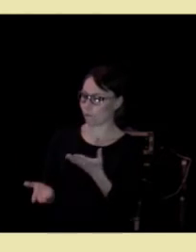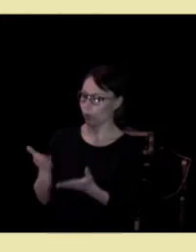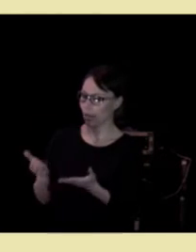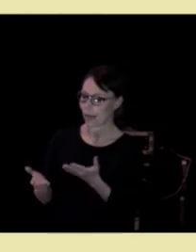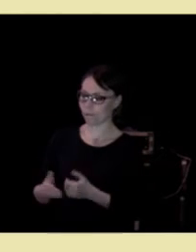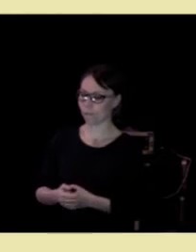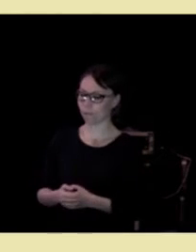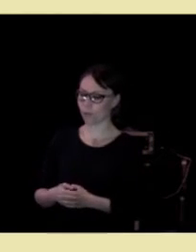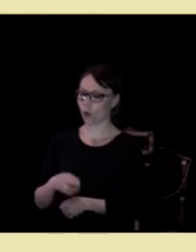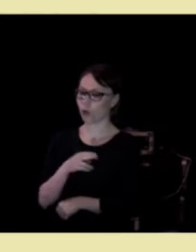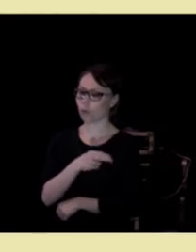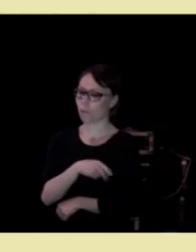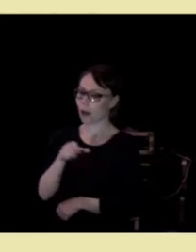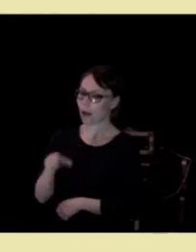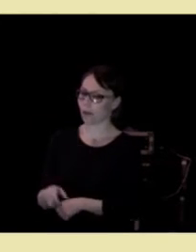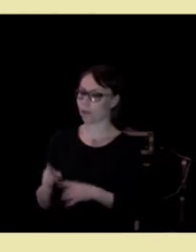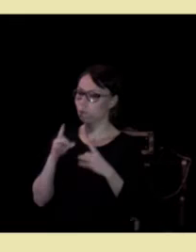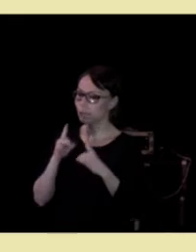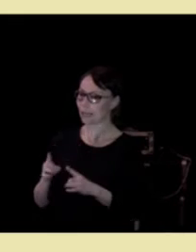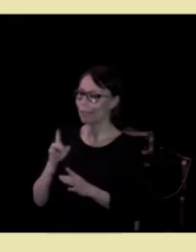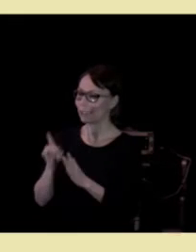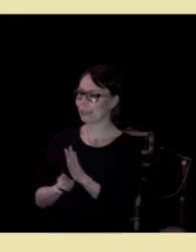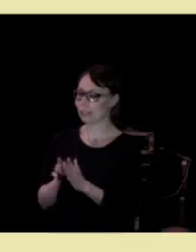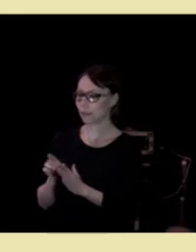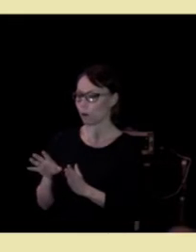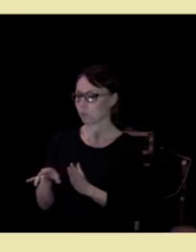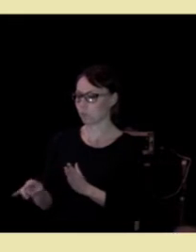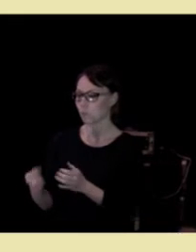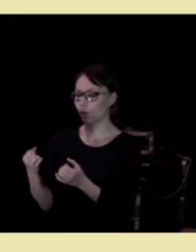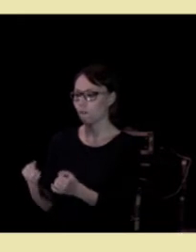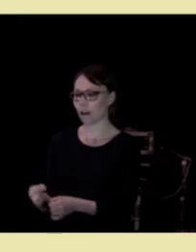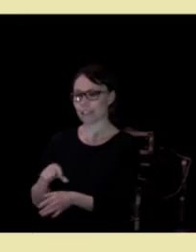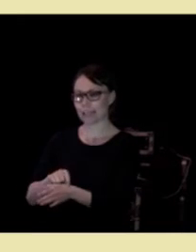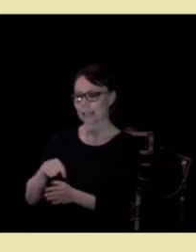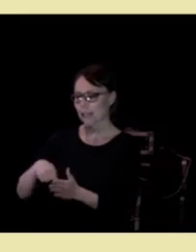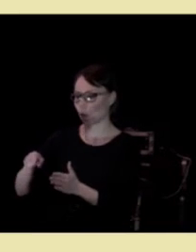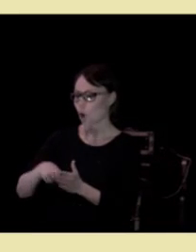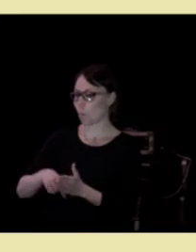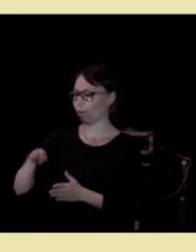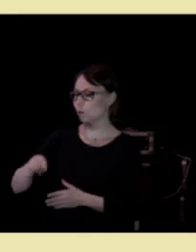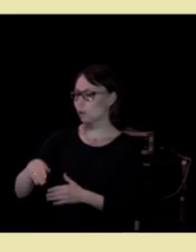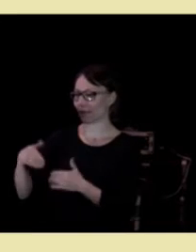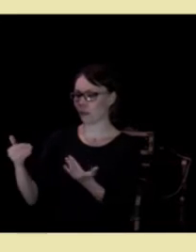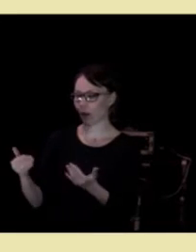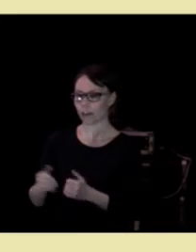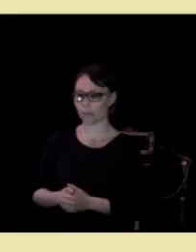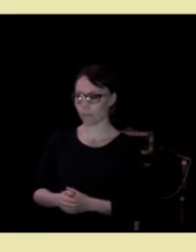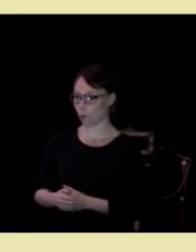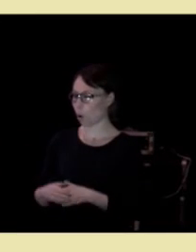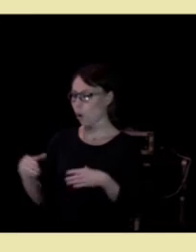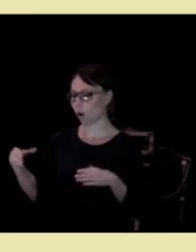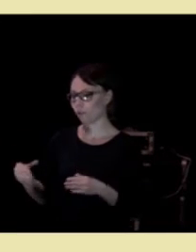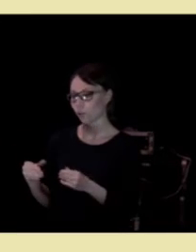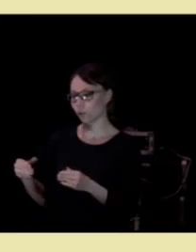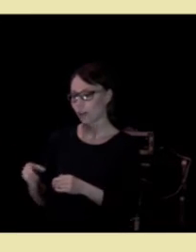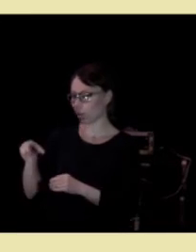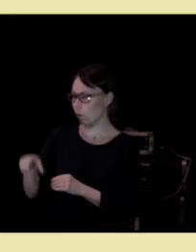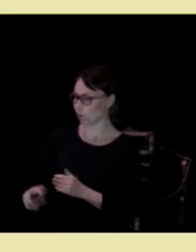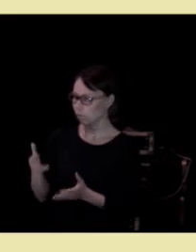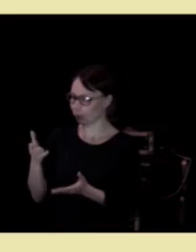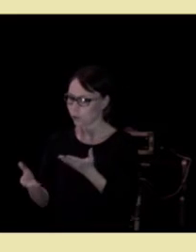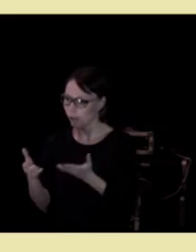Sykepleieren bestiller også team hos fastlegen i løpet av 14 dager. Og fysioterapeuten vurderer behovet for